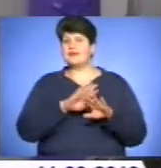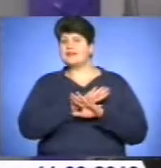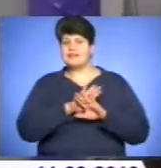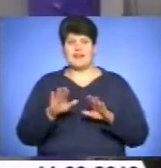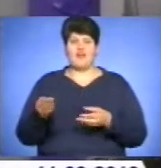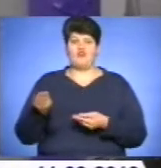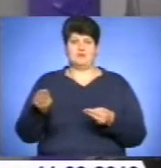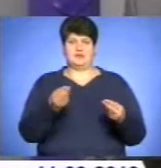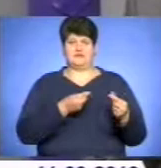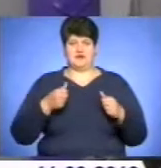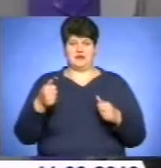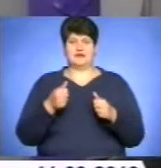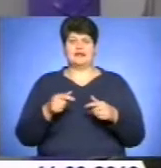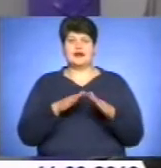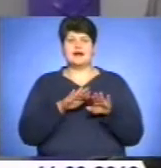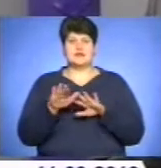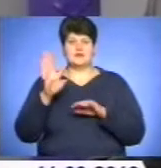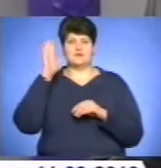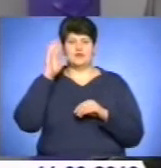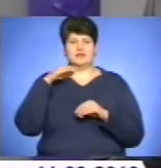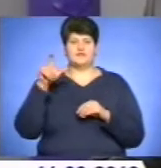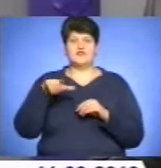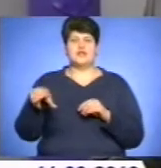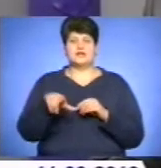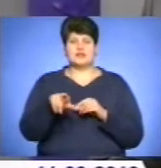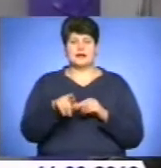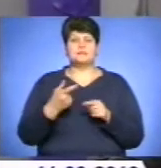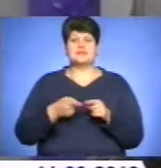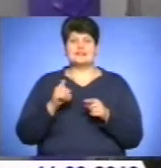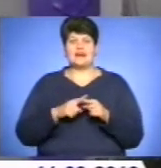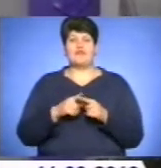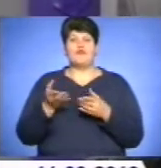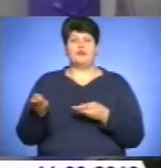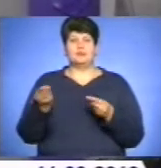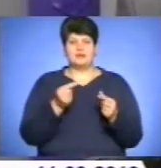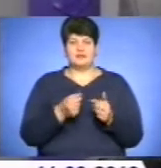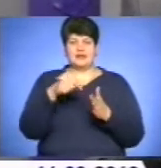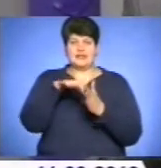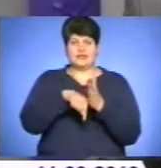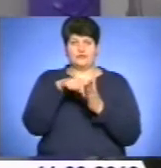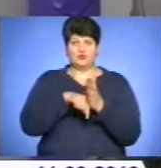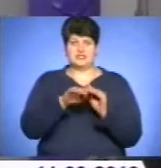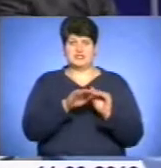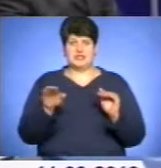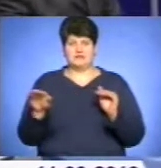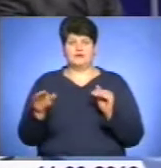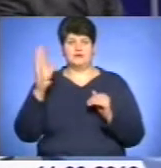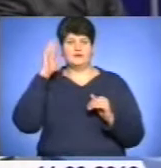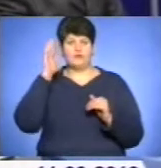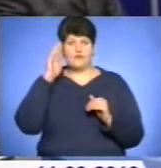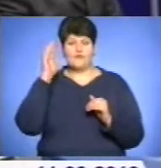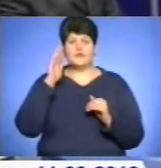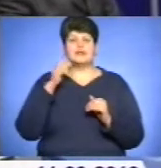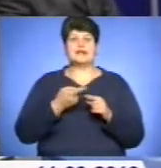на гідрологічний рівень води в ріках, це, в принципі, впливає на внутрішній рівень підшкурних вод. І це